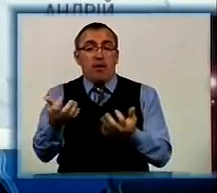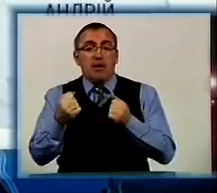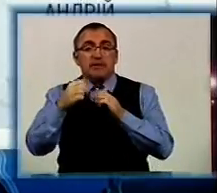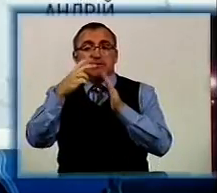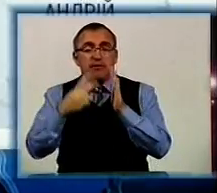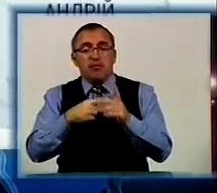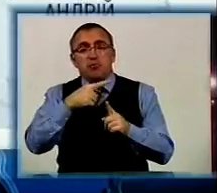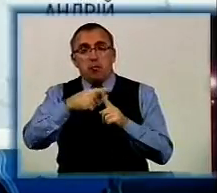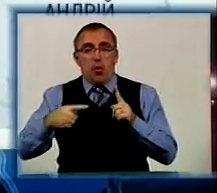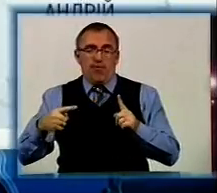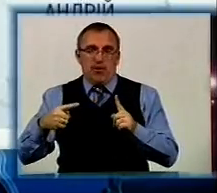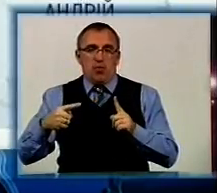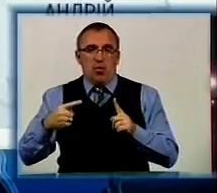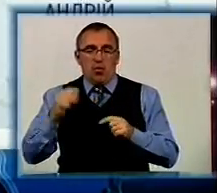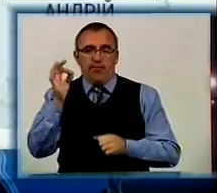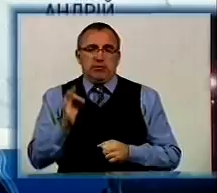,5%.